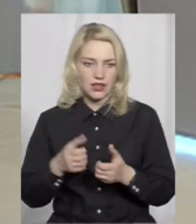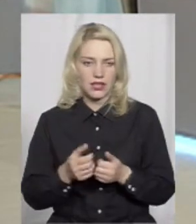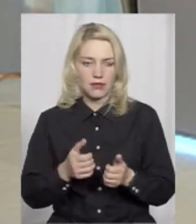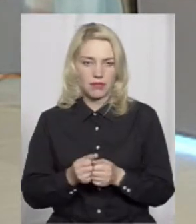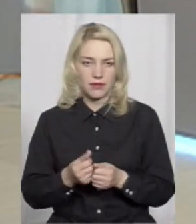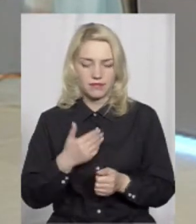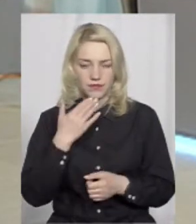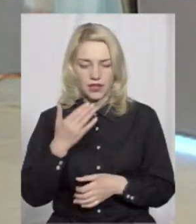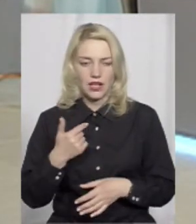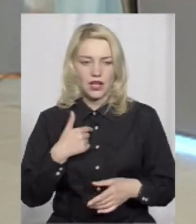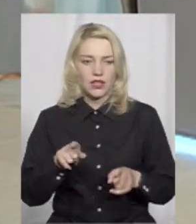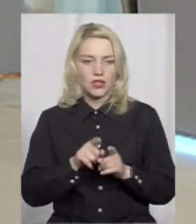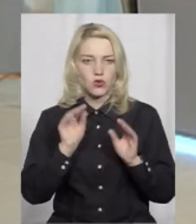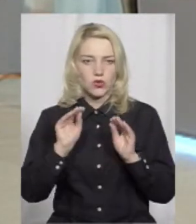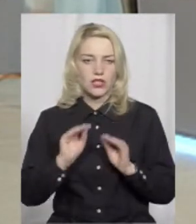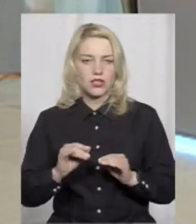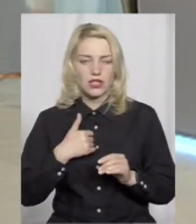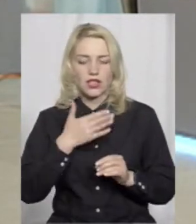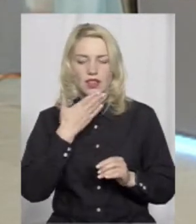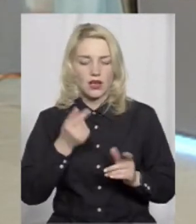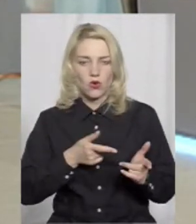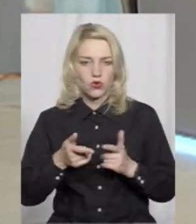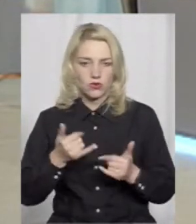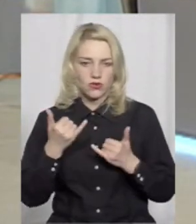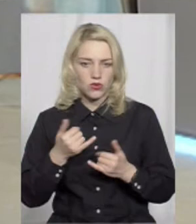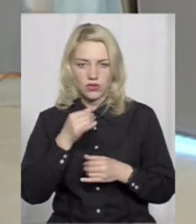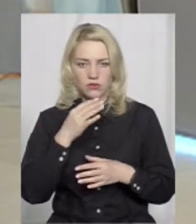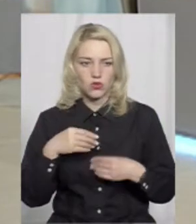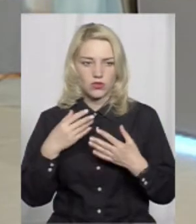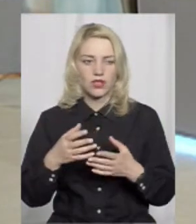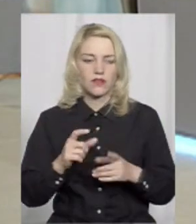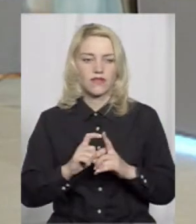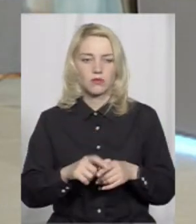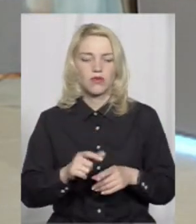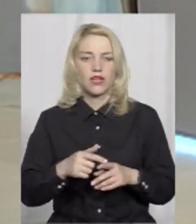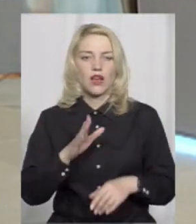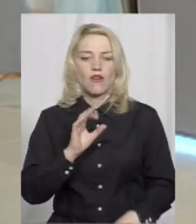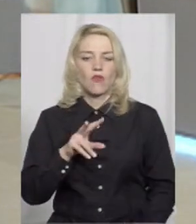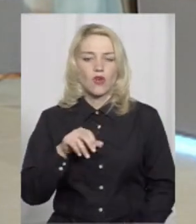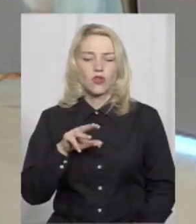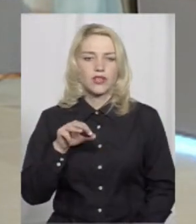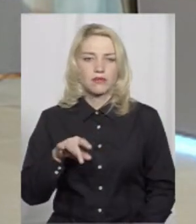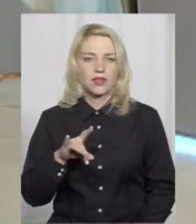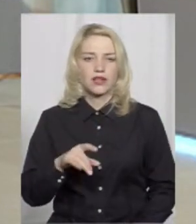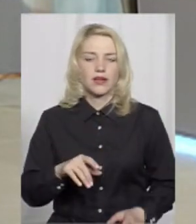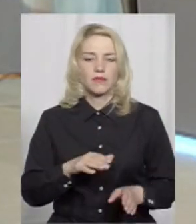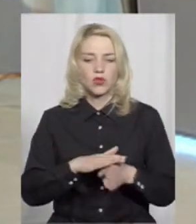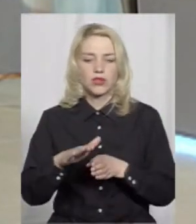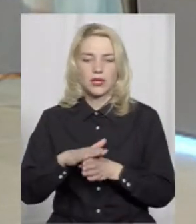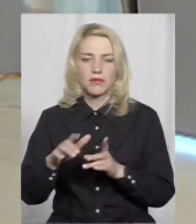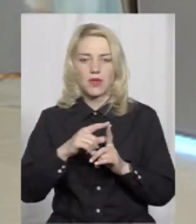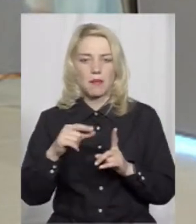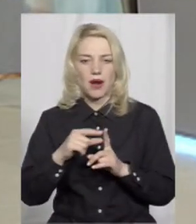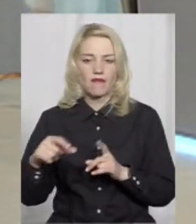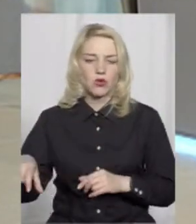На жаль, таку статистику я не робив на сьогодні, тому не зможе дати відповідь на питання. Володимир, дотримання правил дорожнього руху, вони